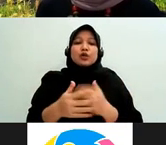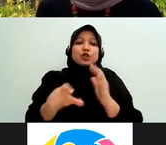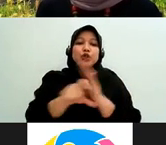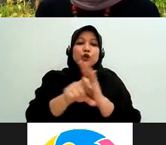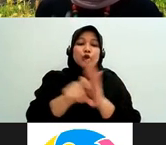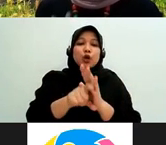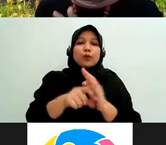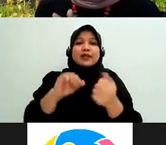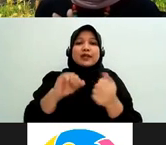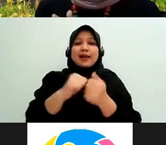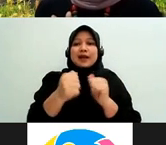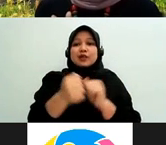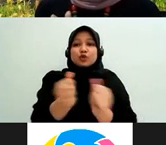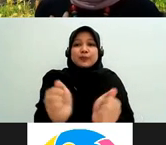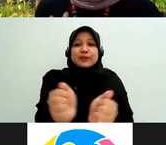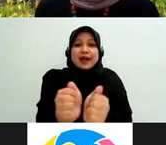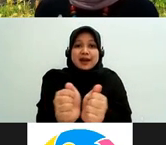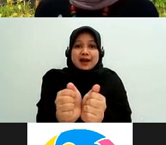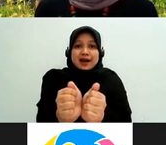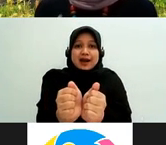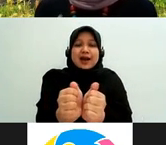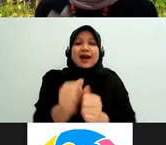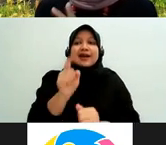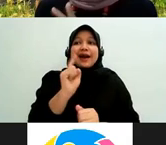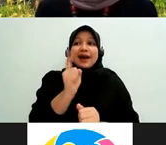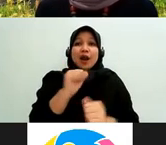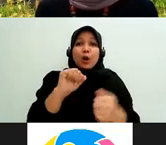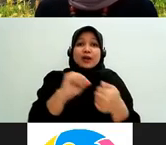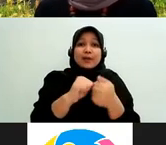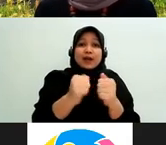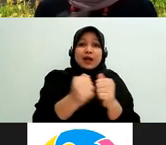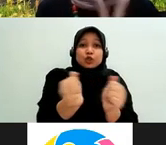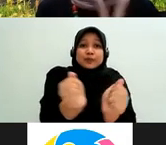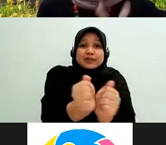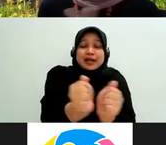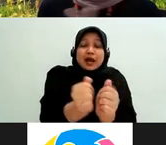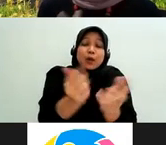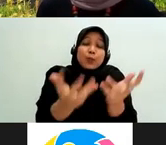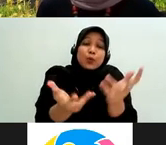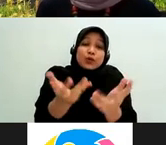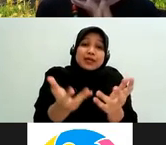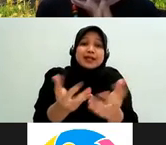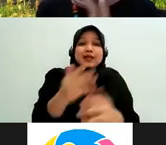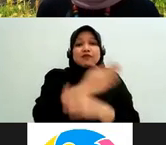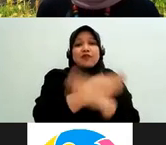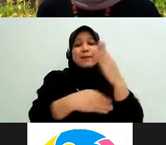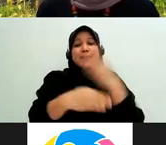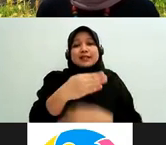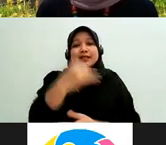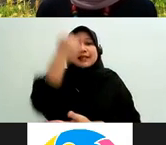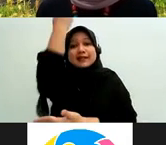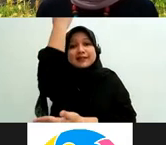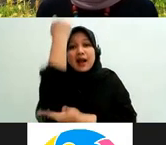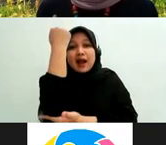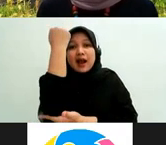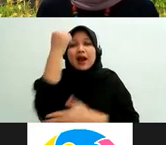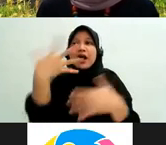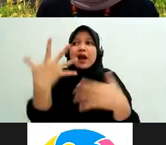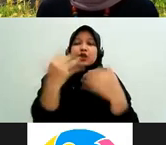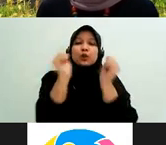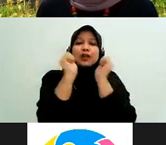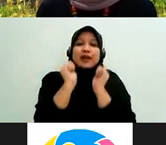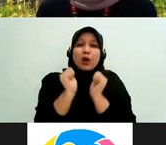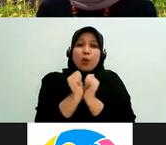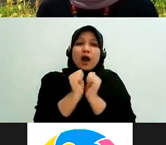pidana ketika diperkara pidana maka seorang difabel bisa saja dia menjadi tersangka terdakwa terpidana